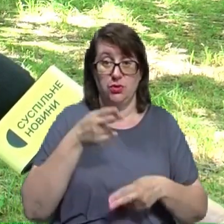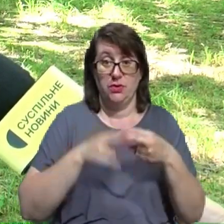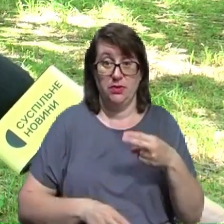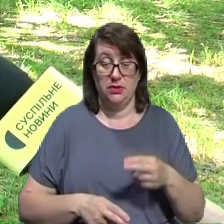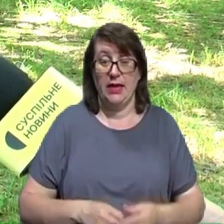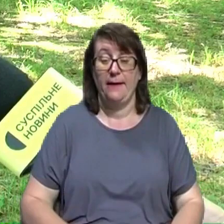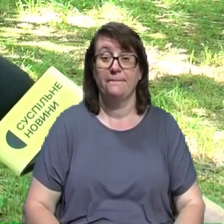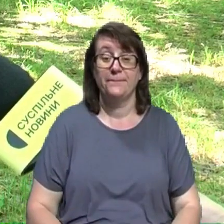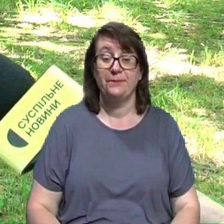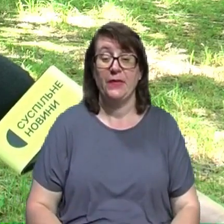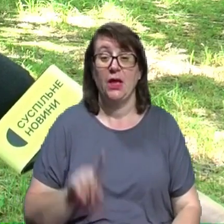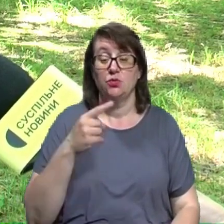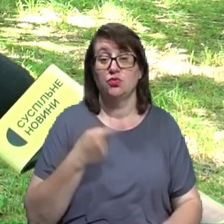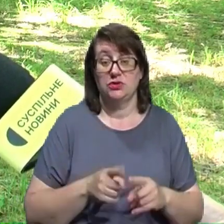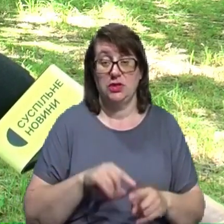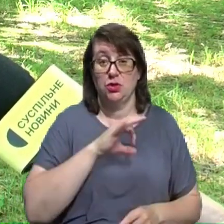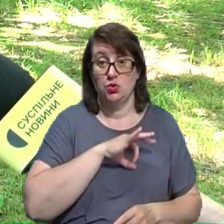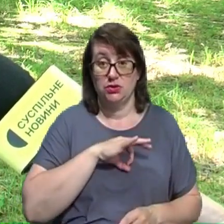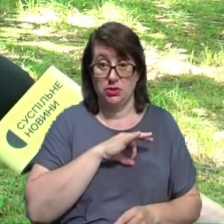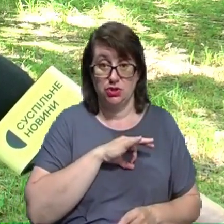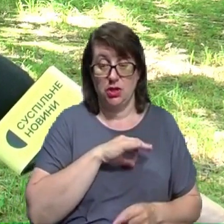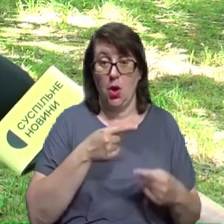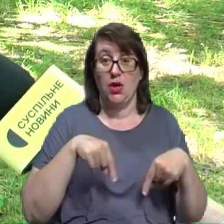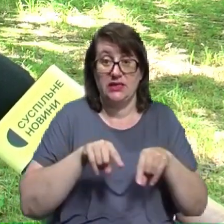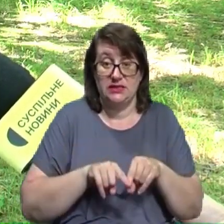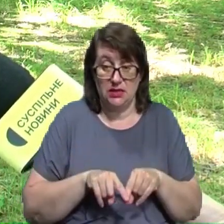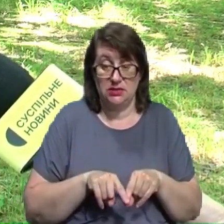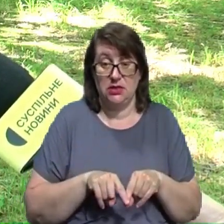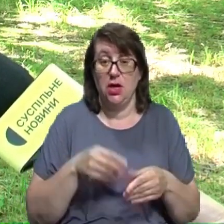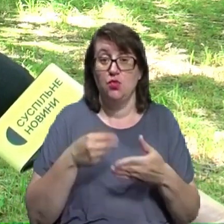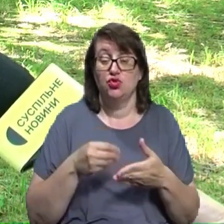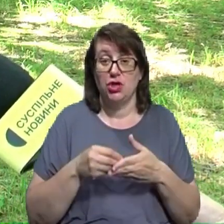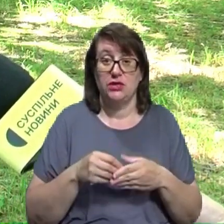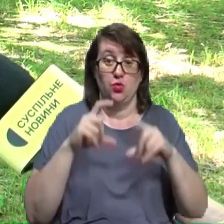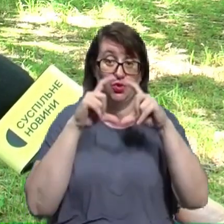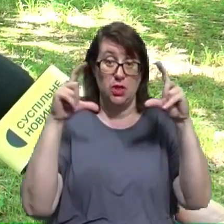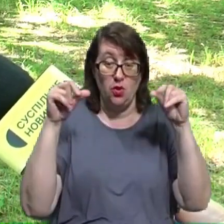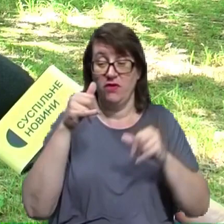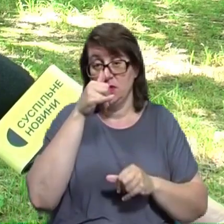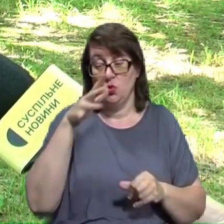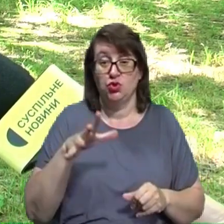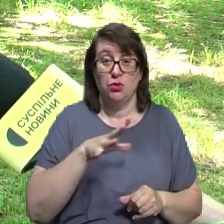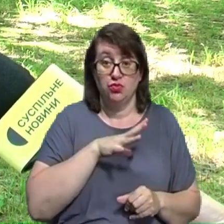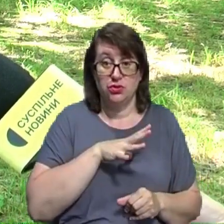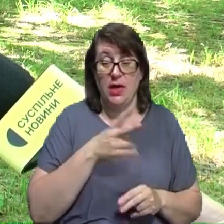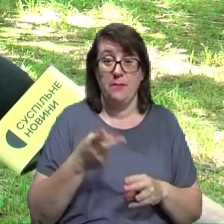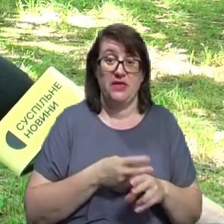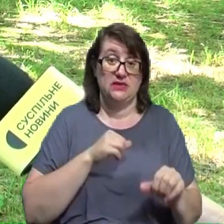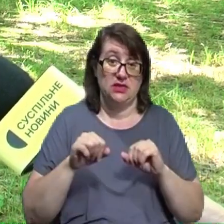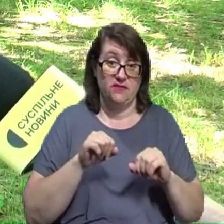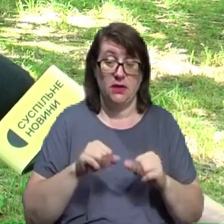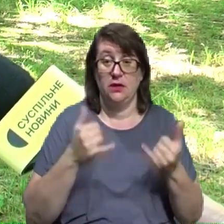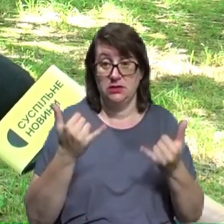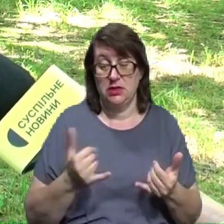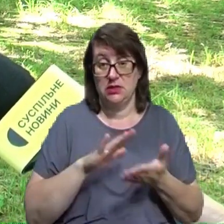тому що це юридична організація, бюджетна установа, вона не може бути без керівника. І зараз станом на